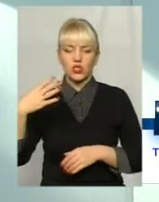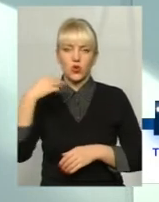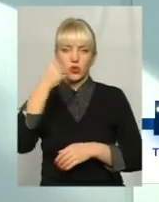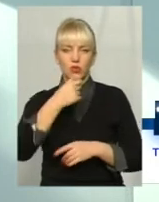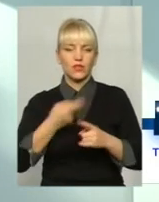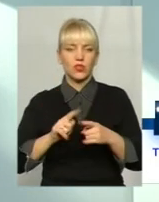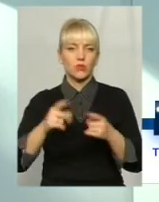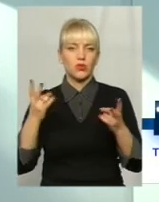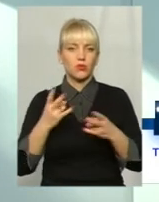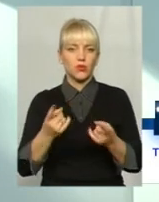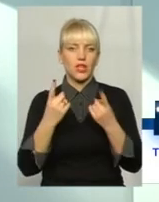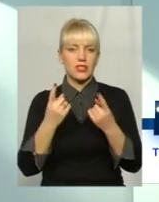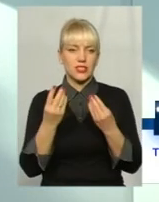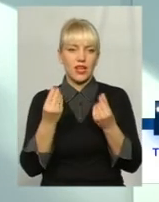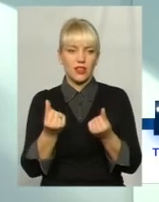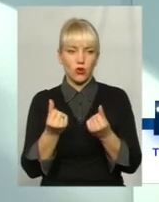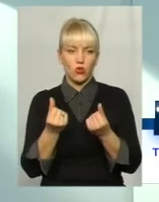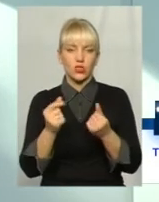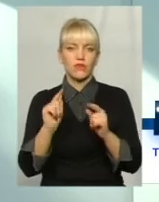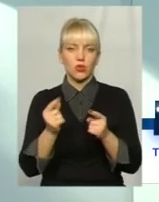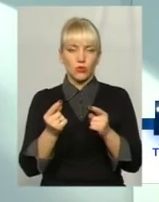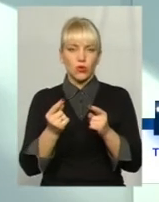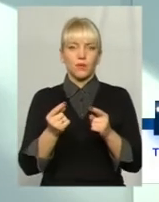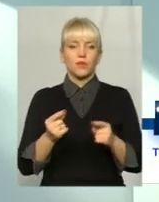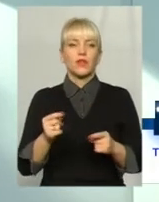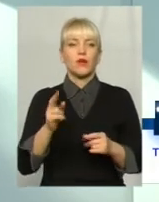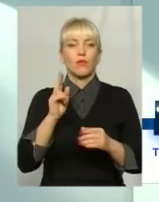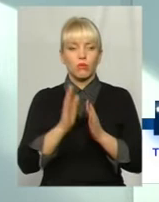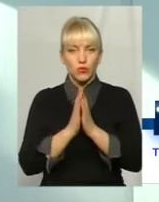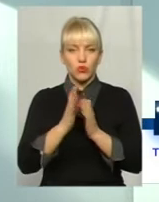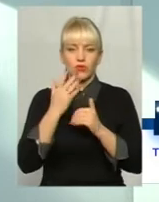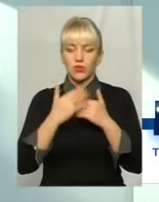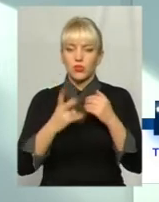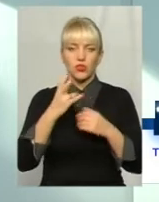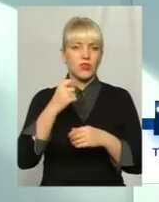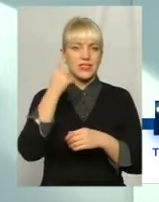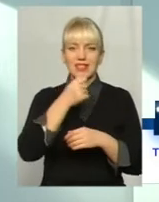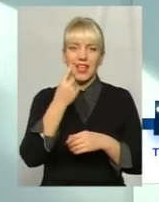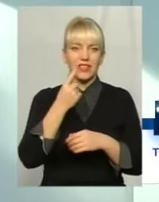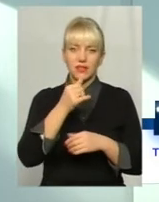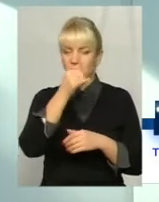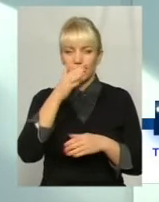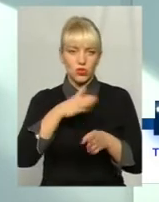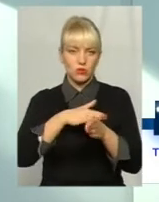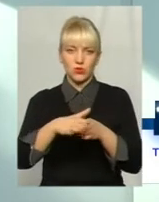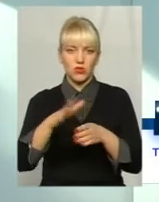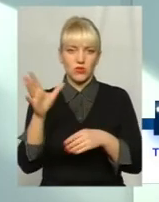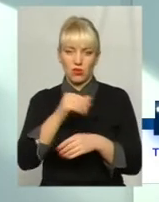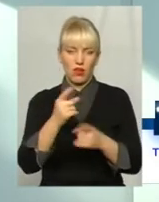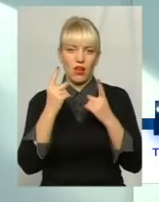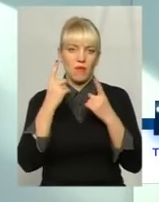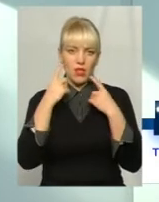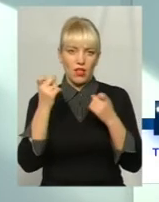потребують колосальні кошти. Тому, прошу вибачення, але ми за один рік чи за два роки не можемо всі будинки капітально